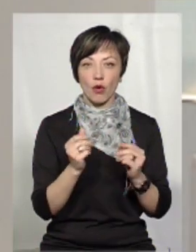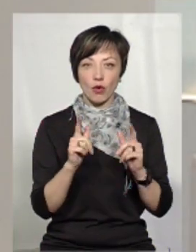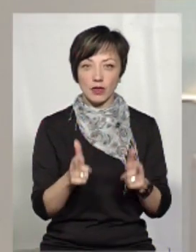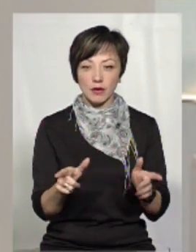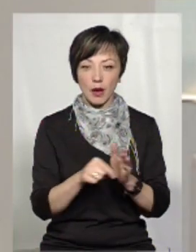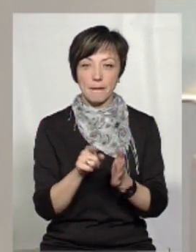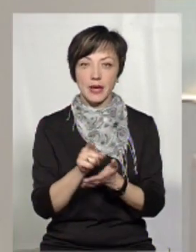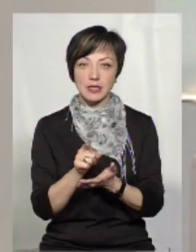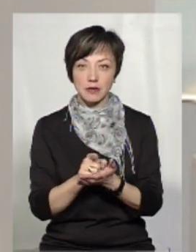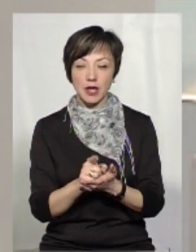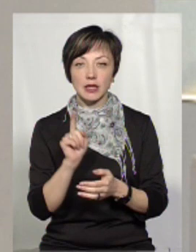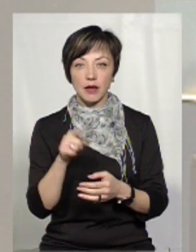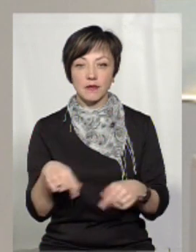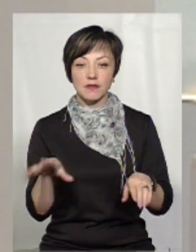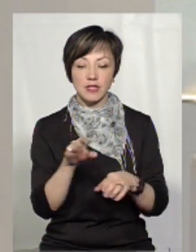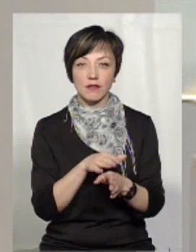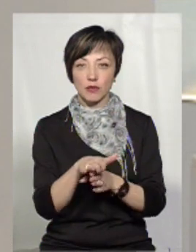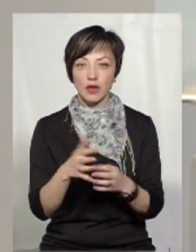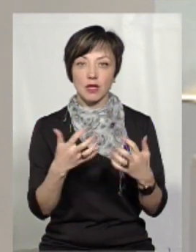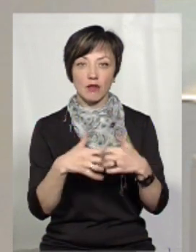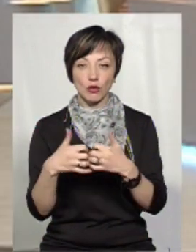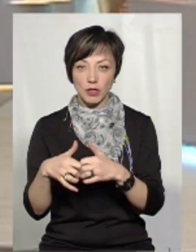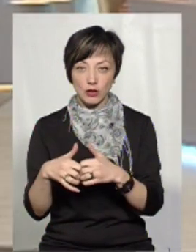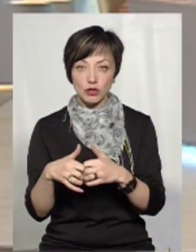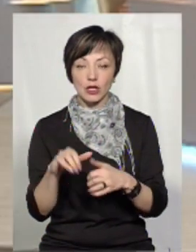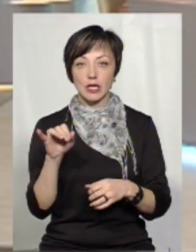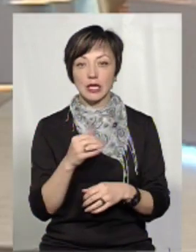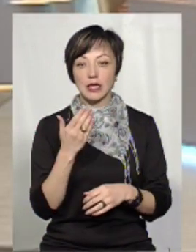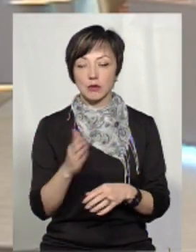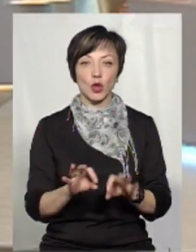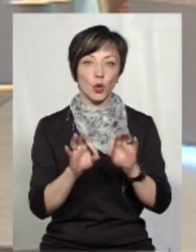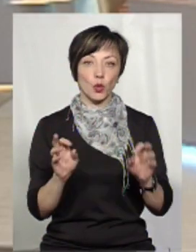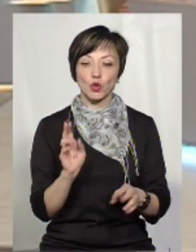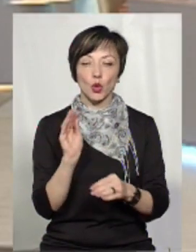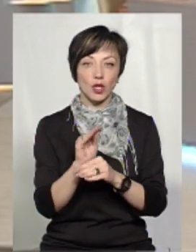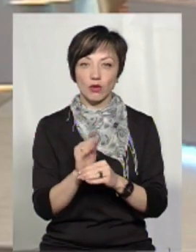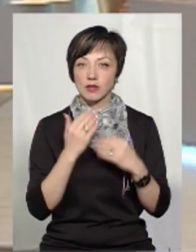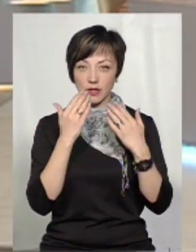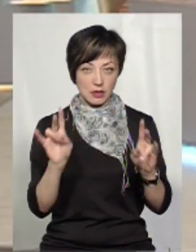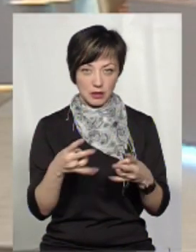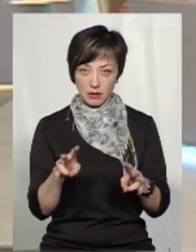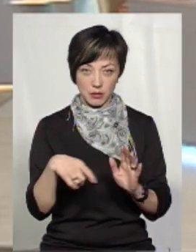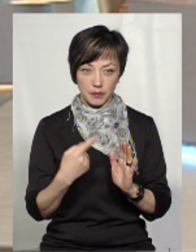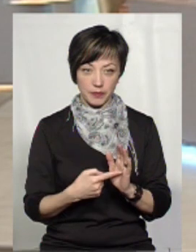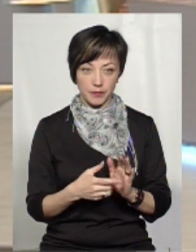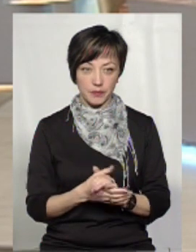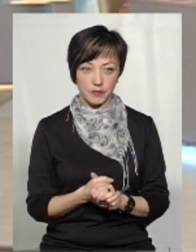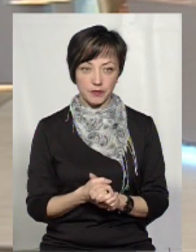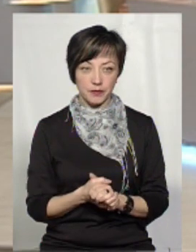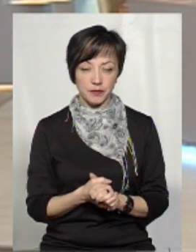одночасно із пенсіями. Тобто там все відбувається автоматично, так? Їм нікуди додатково звертатися не треба.